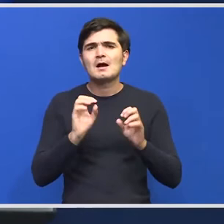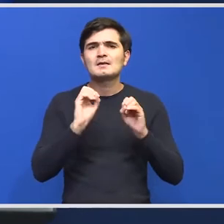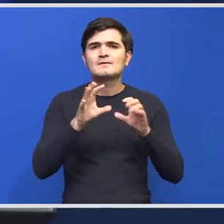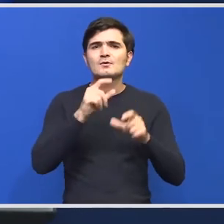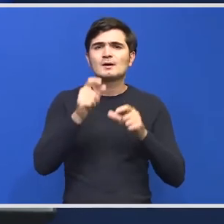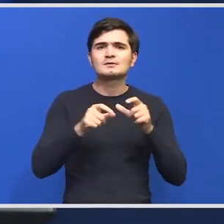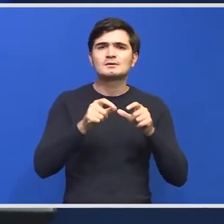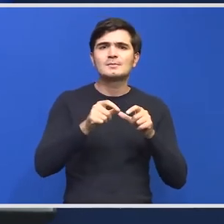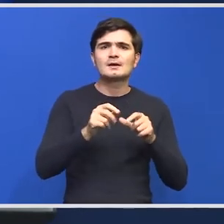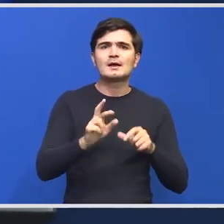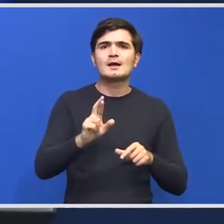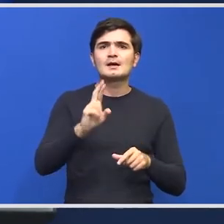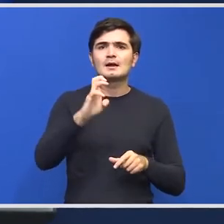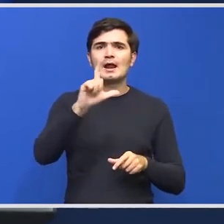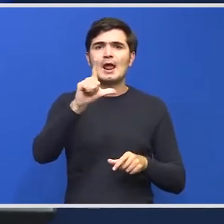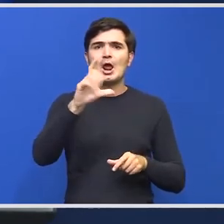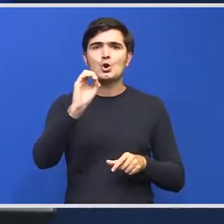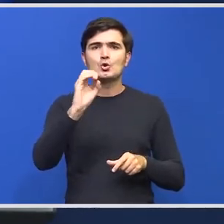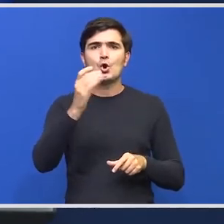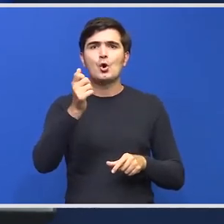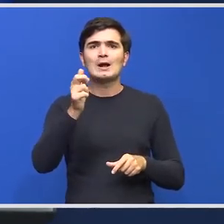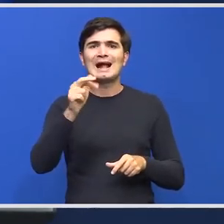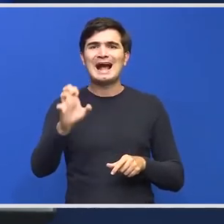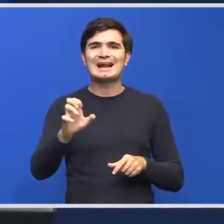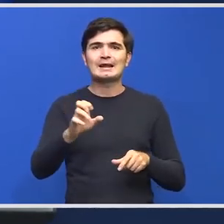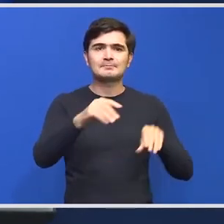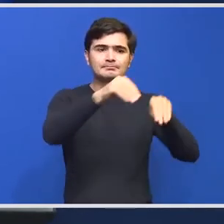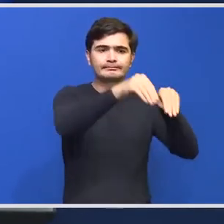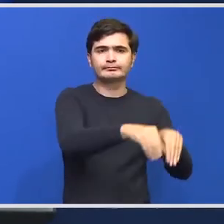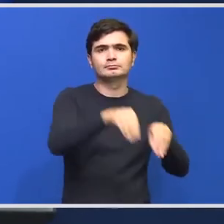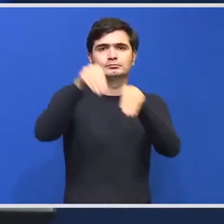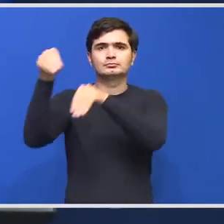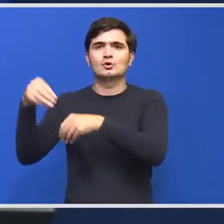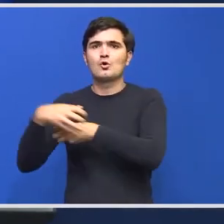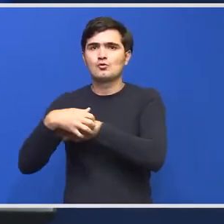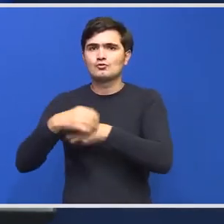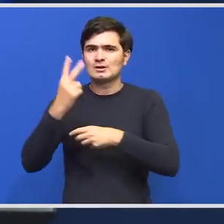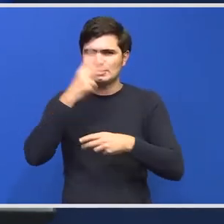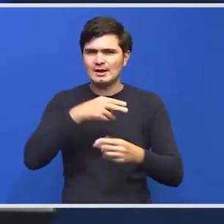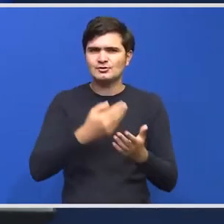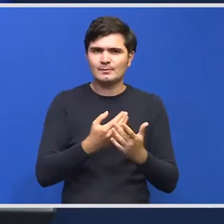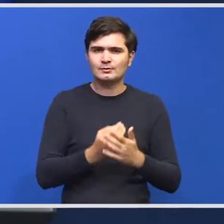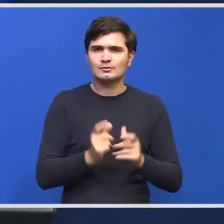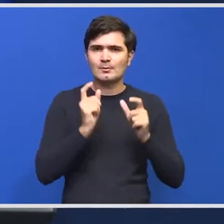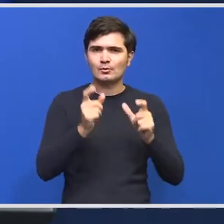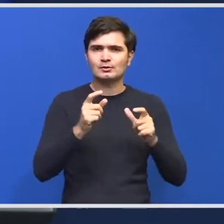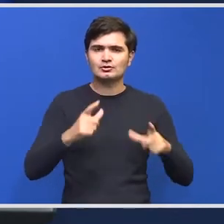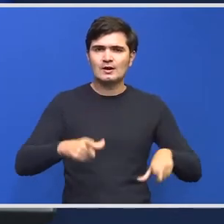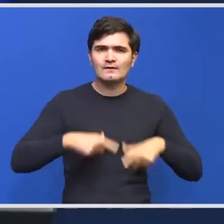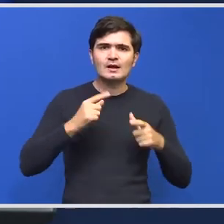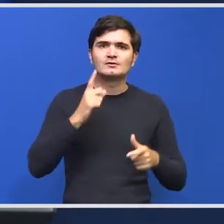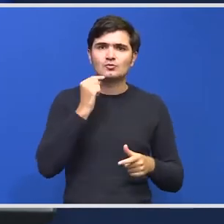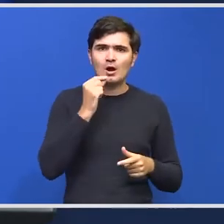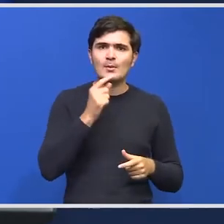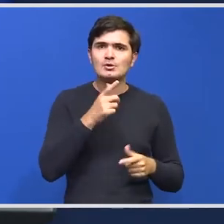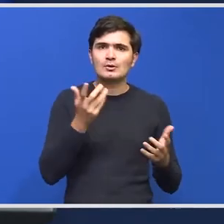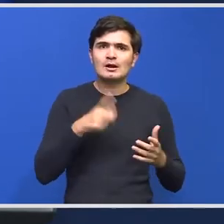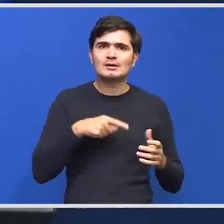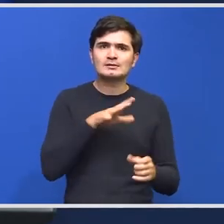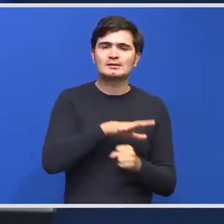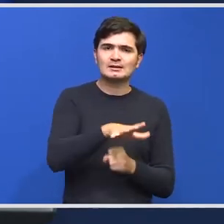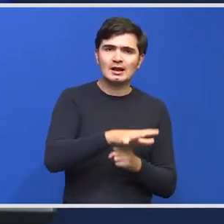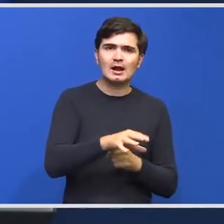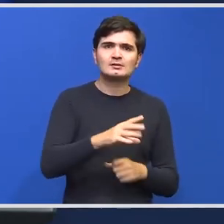relocarea urșilor Înțelegem că pentru a proteja viața săteilor sau oamenilor în general care ar putea fi atacați sau cără gospodărie este pusă în